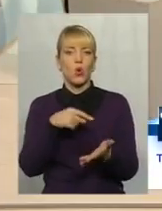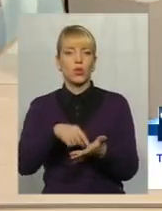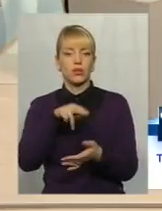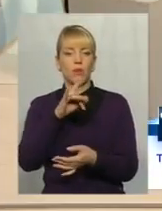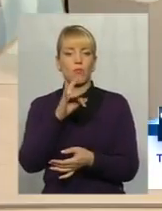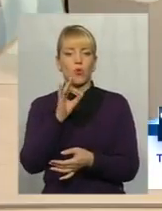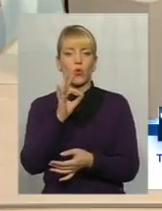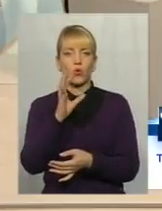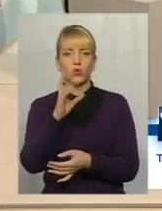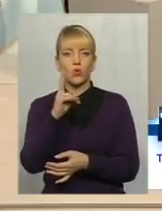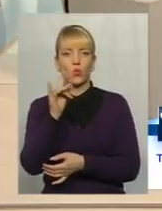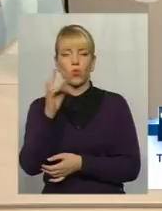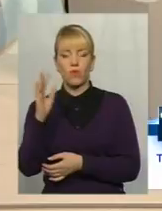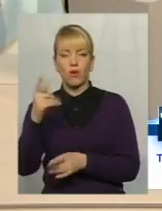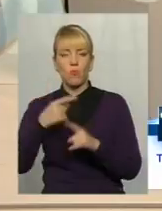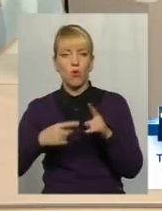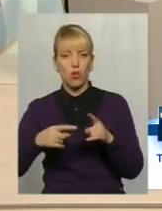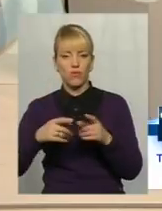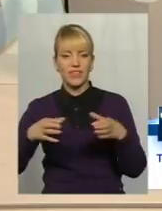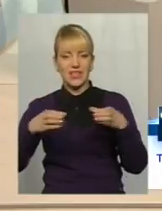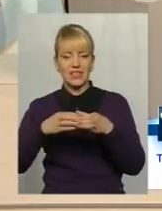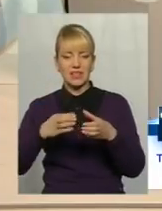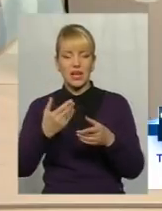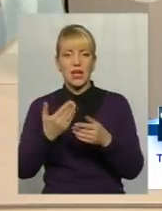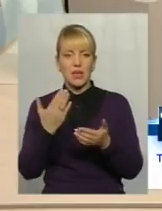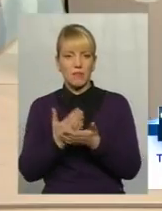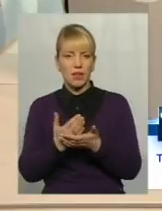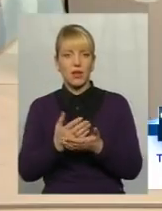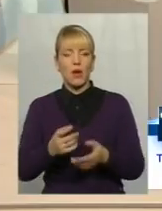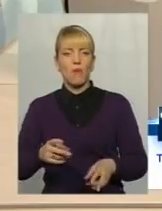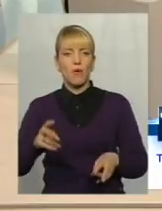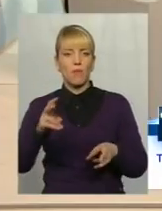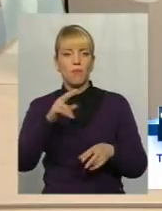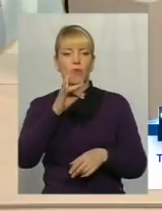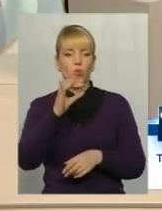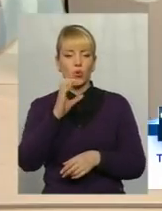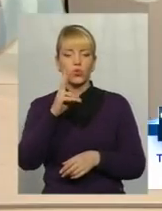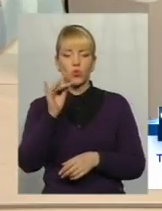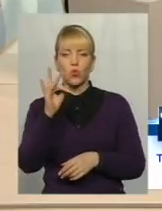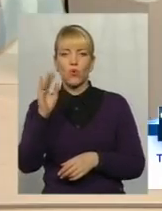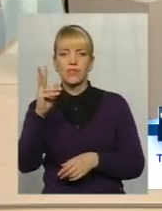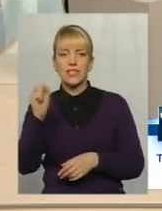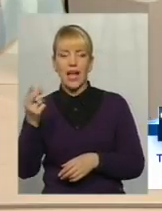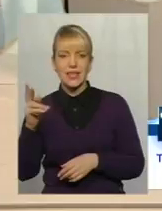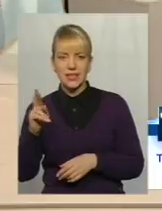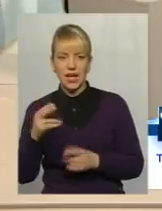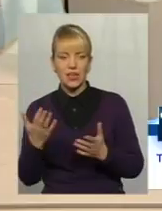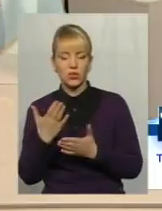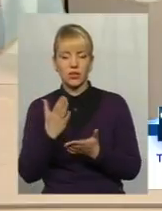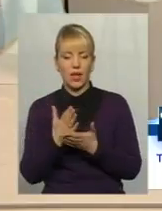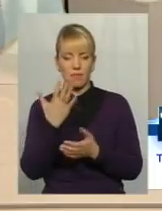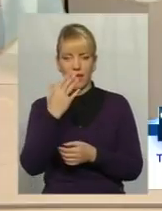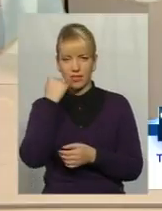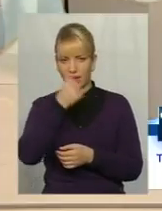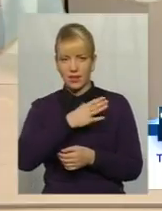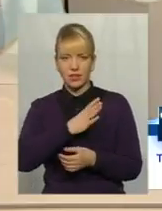дивизій 3-й ударної армии иміли почетне і зараз имеють Проскуровське, в якій, в якій,'ять років, мав честь служити